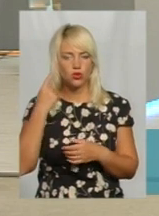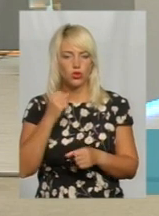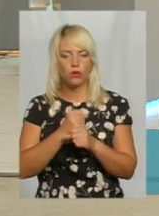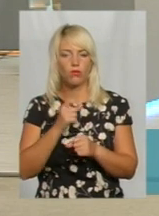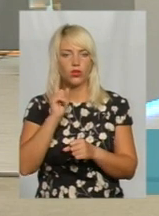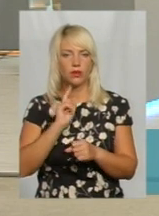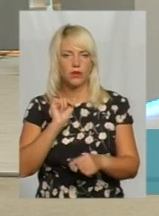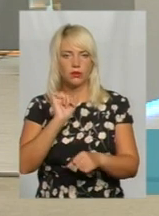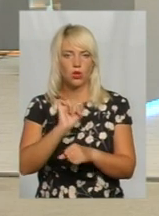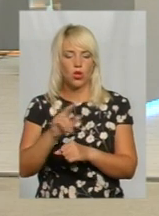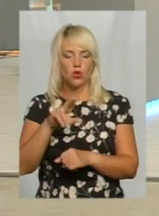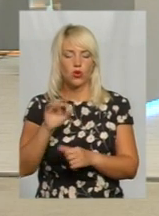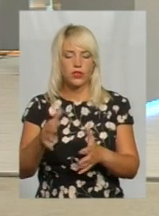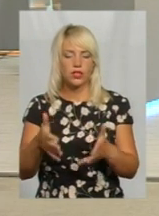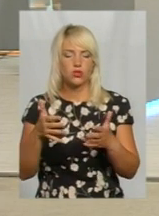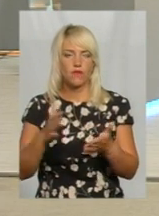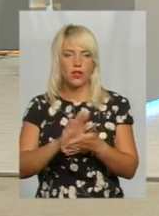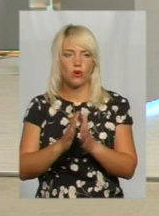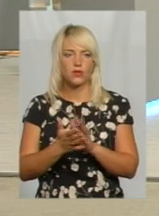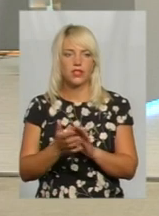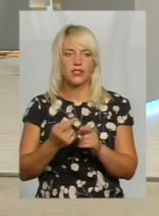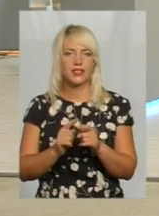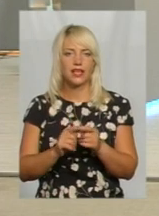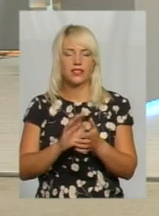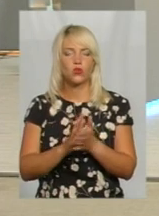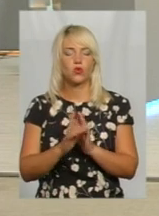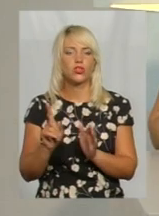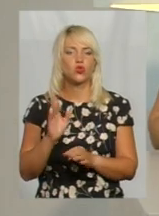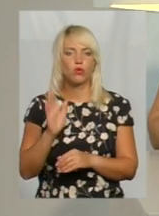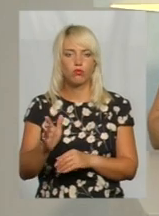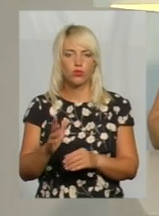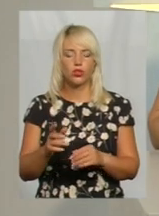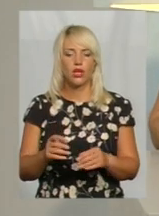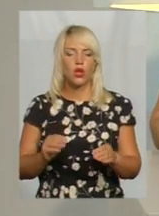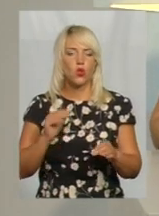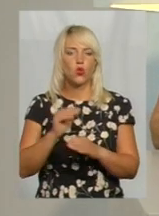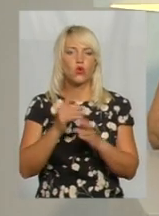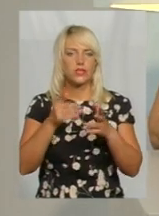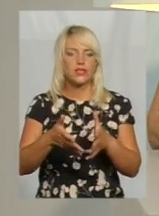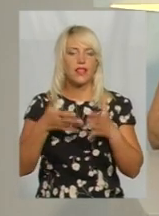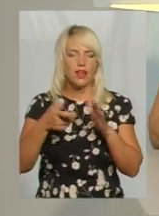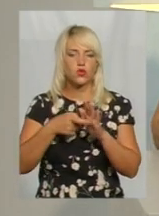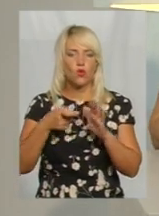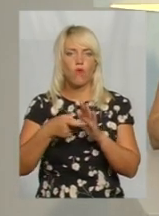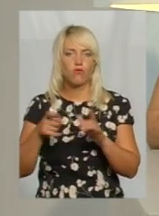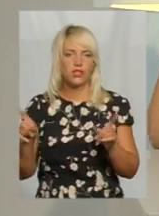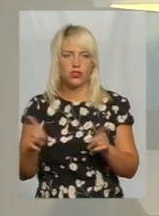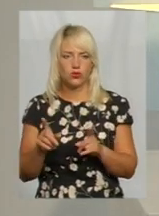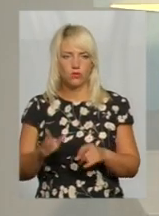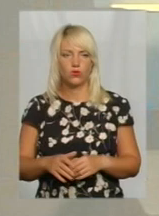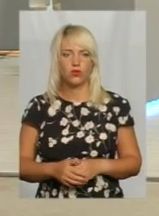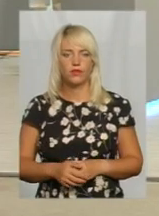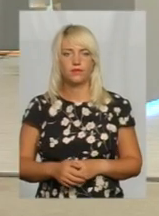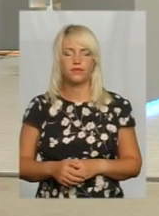призупинені до з'ясування обставин цієї ситуації. Що будете доз'ясовувати, з ким будете доз'ясовувати і доколи?